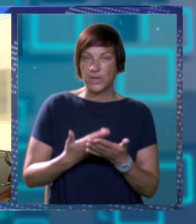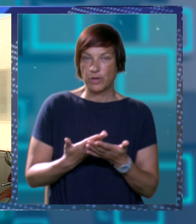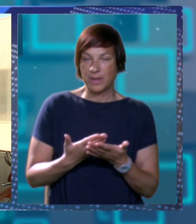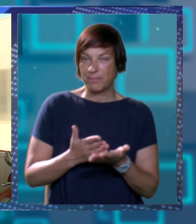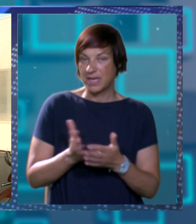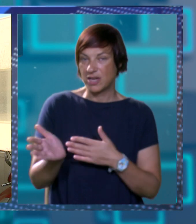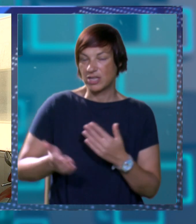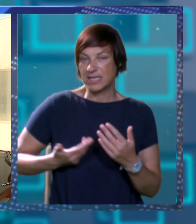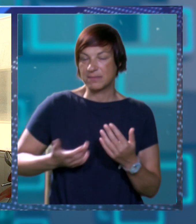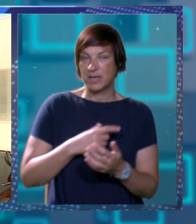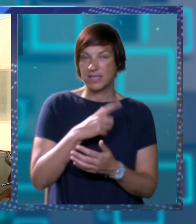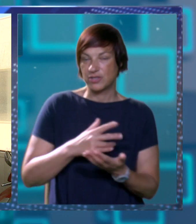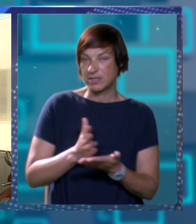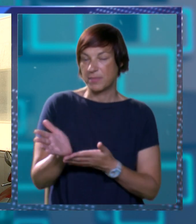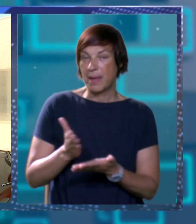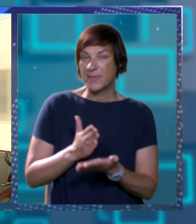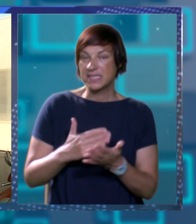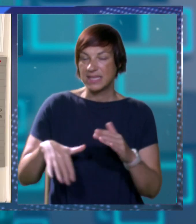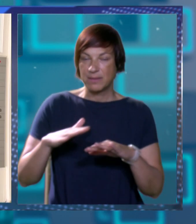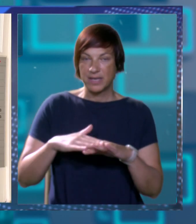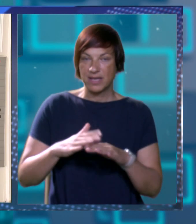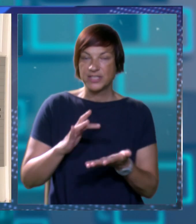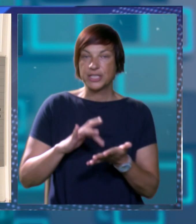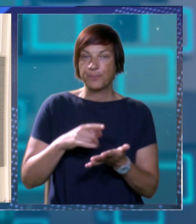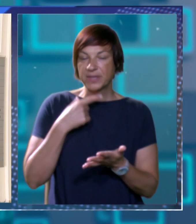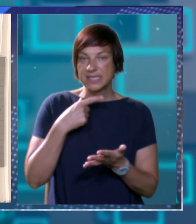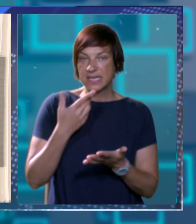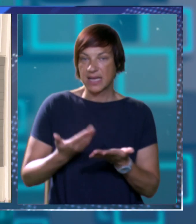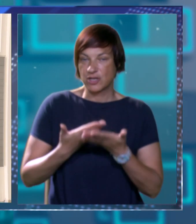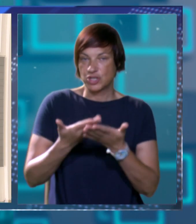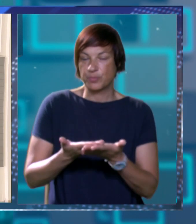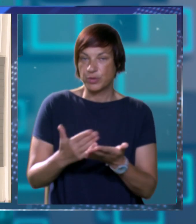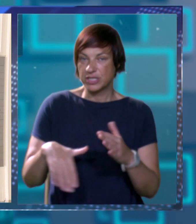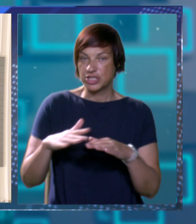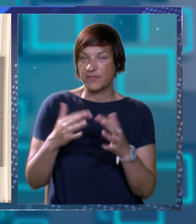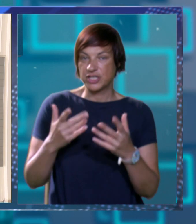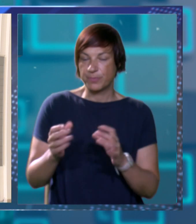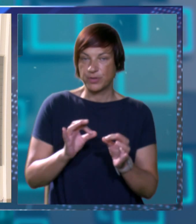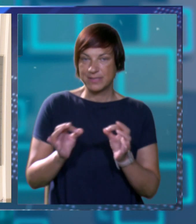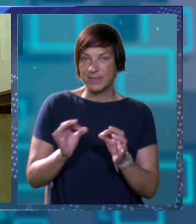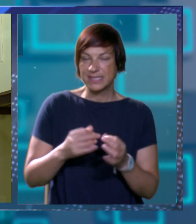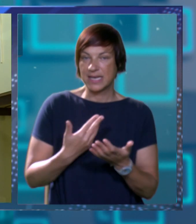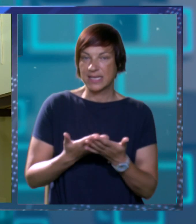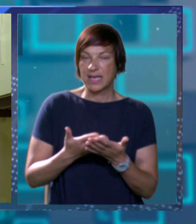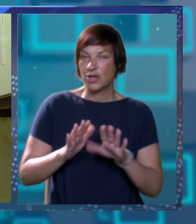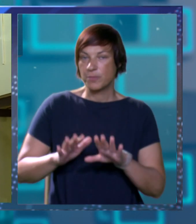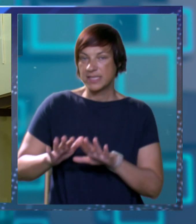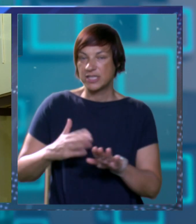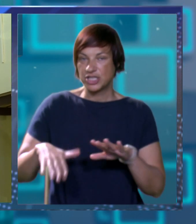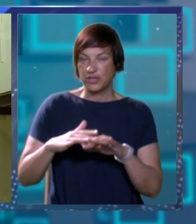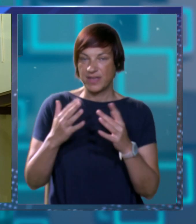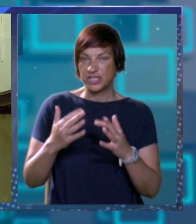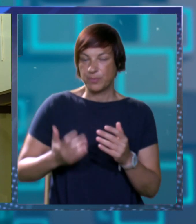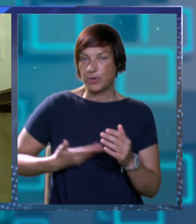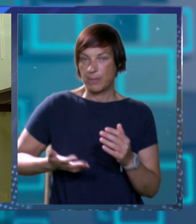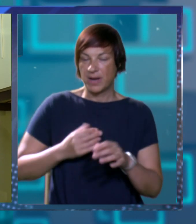upravo odlazak mladih ljudi prema tamo najveći. Cilj je kako isti će ponuditi što veći broj specializacija kako bi zadržali što